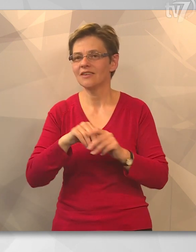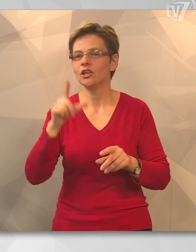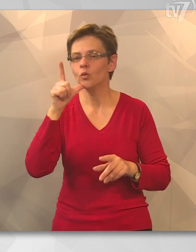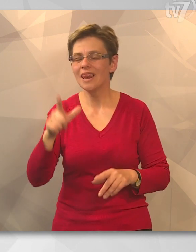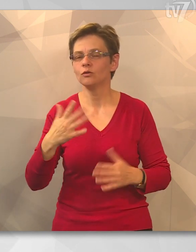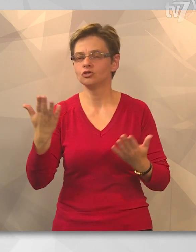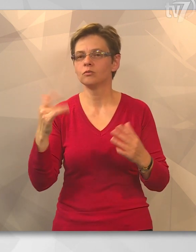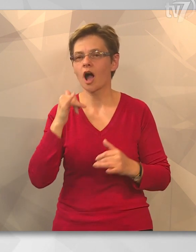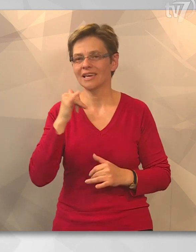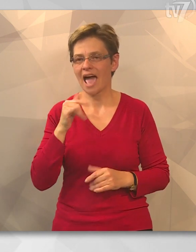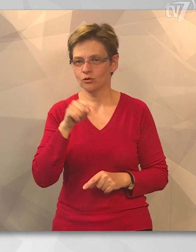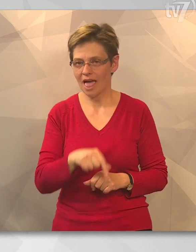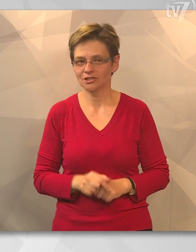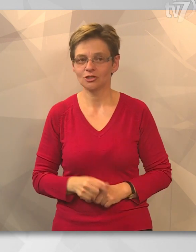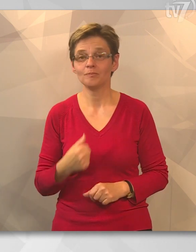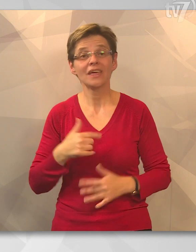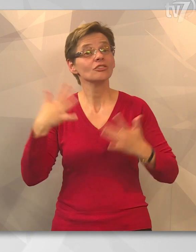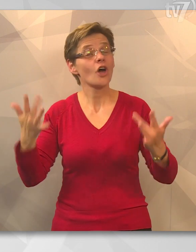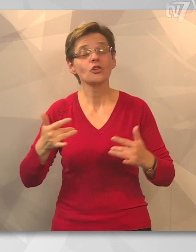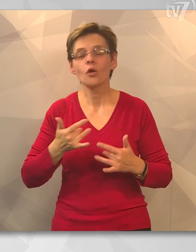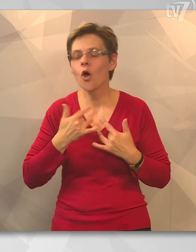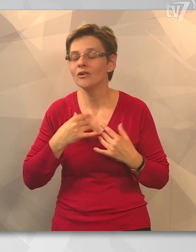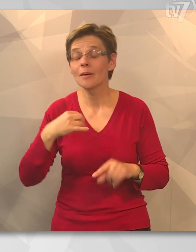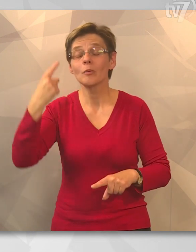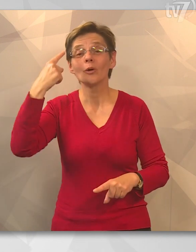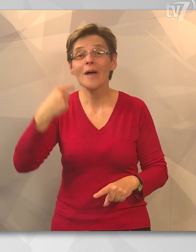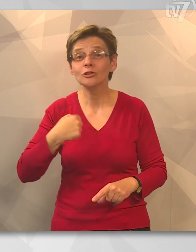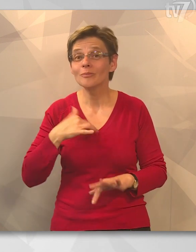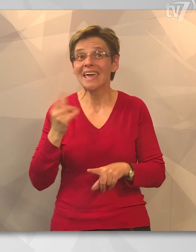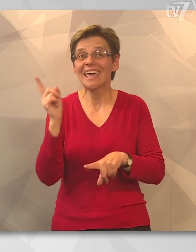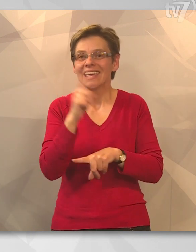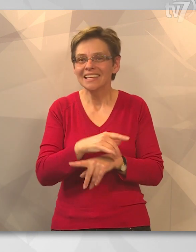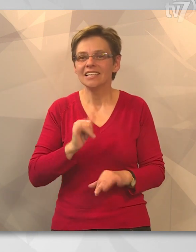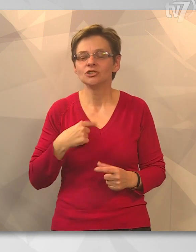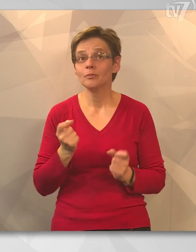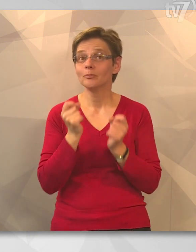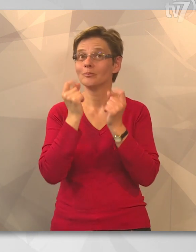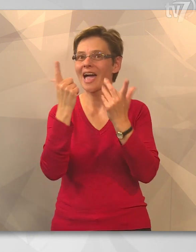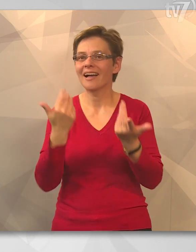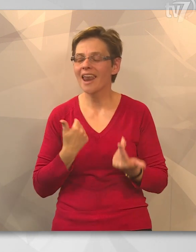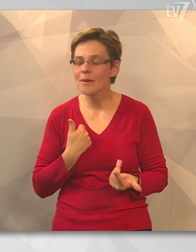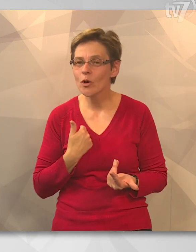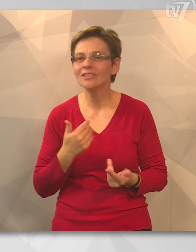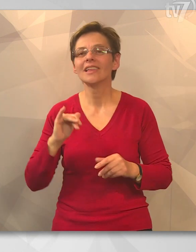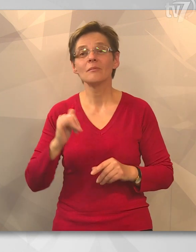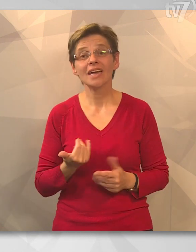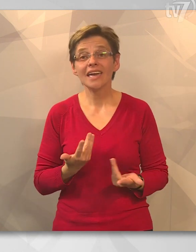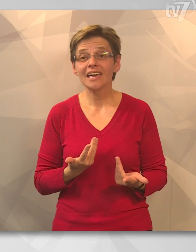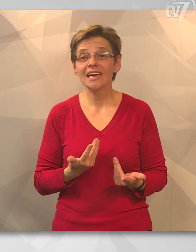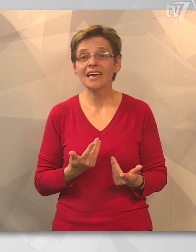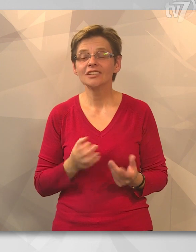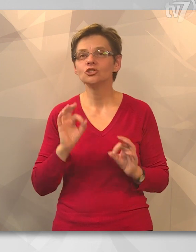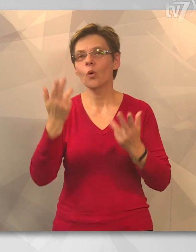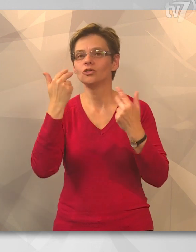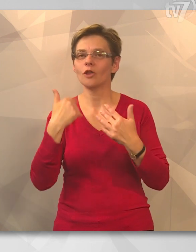részt a júliusi kiránduláson. Én nagyon örültem, amikor megtudtam, hogy én is mehetek, meg voltam lepődve, és